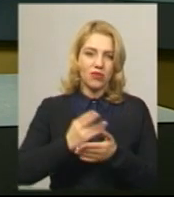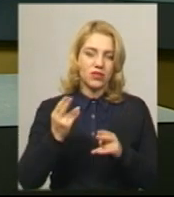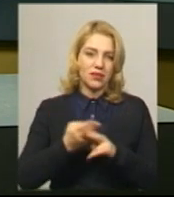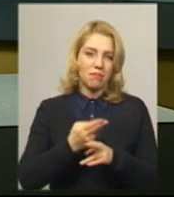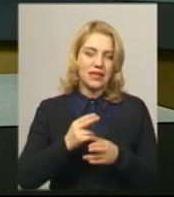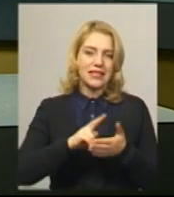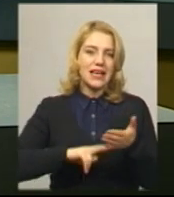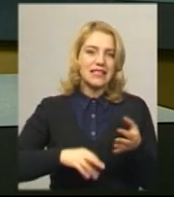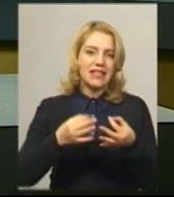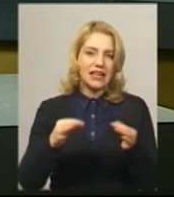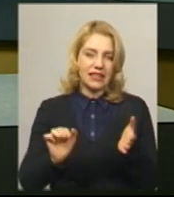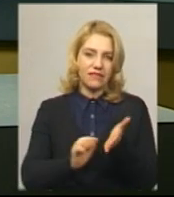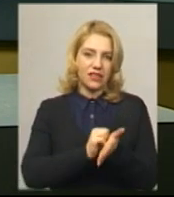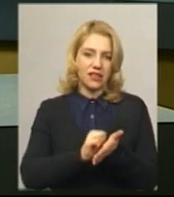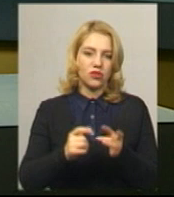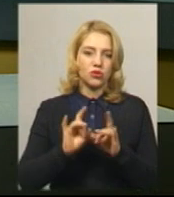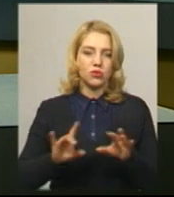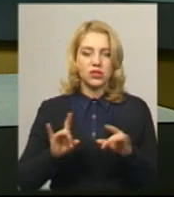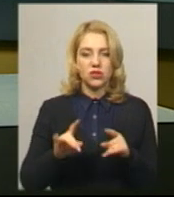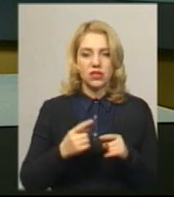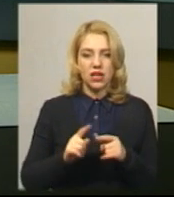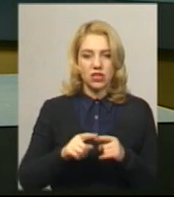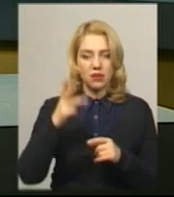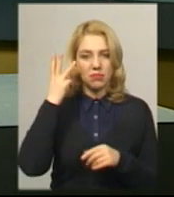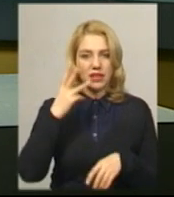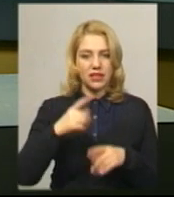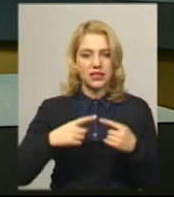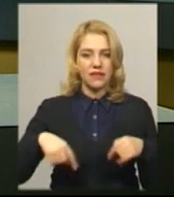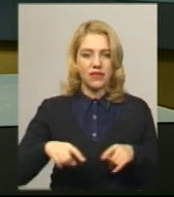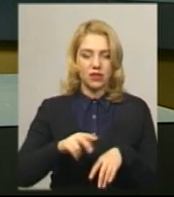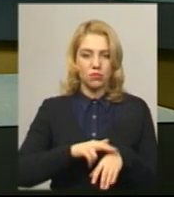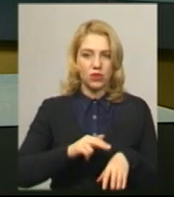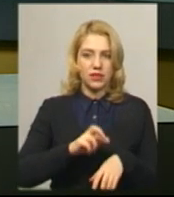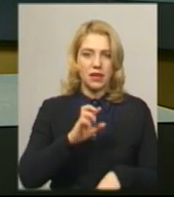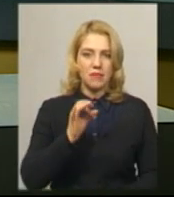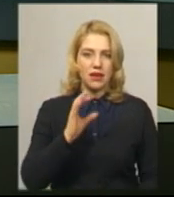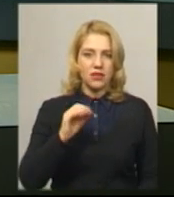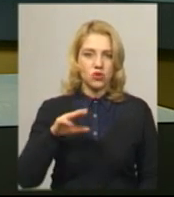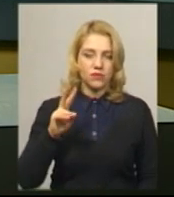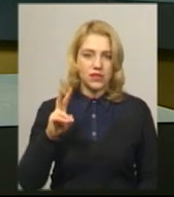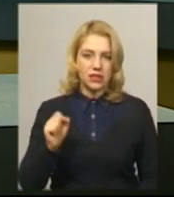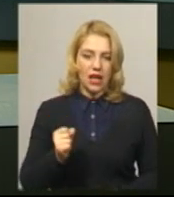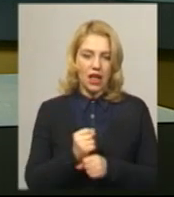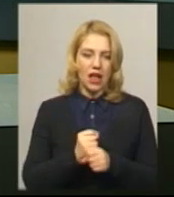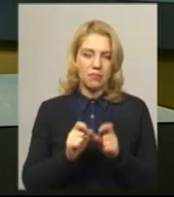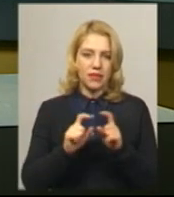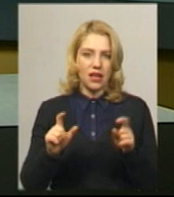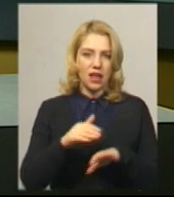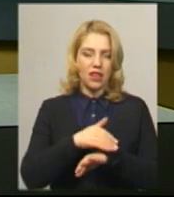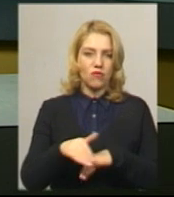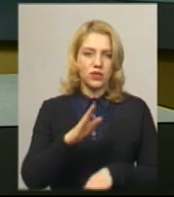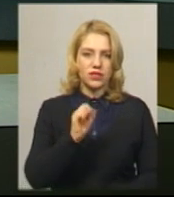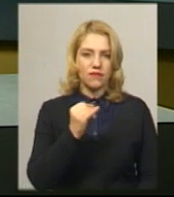Про це каже інспекторка сектору моніторингу Хмельницького відділу поліції Людмила Берестовська. За її словами, аптека розташована на вулиці Вайсера.